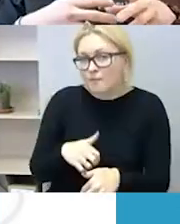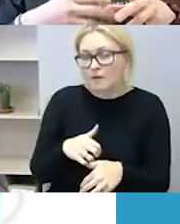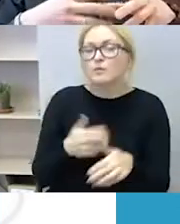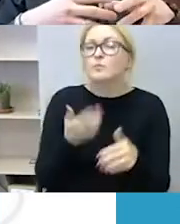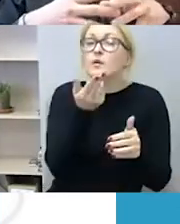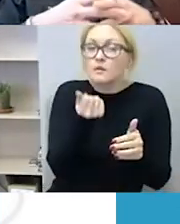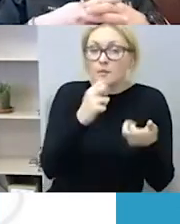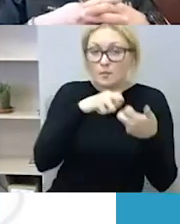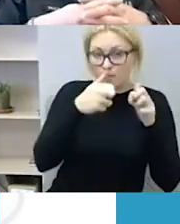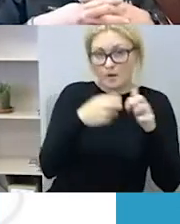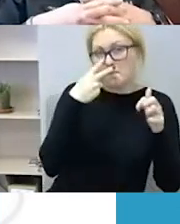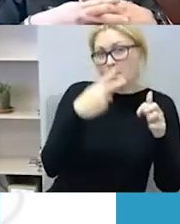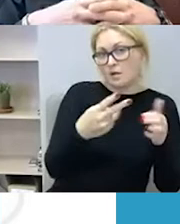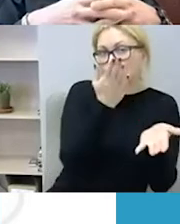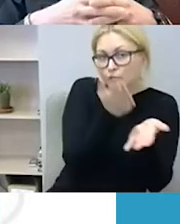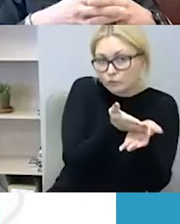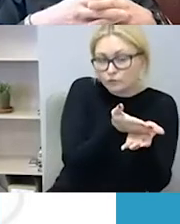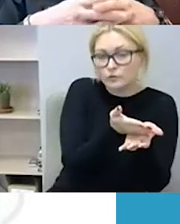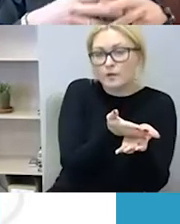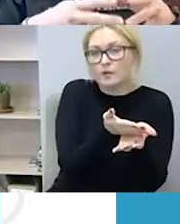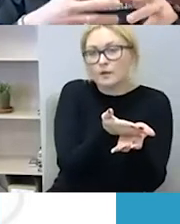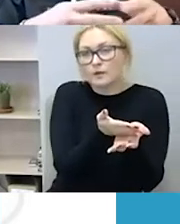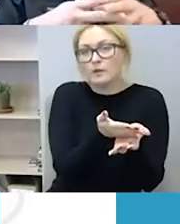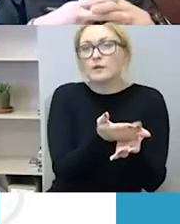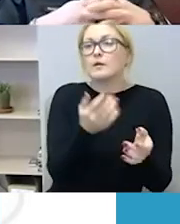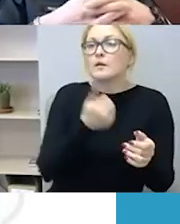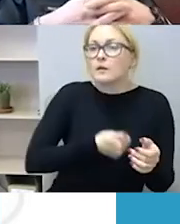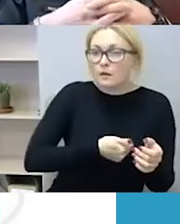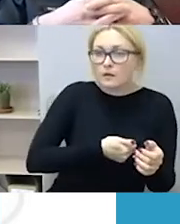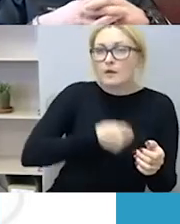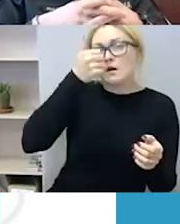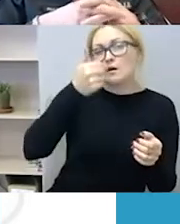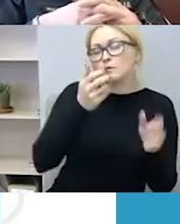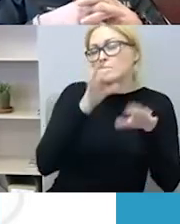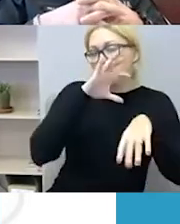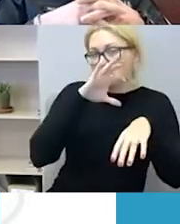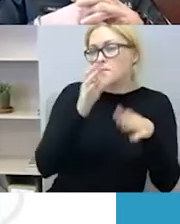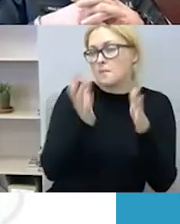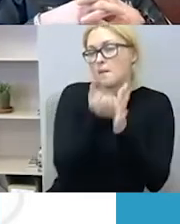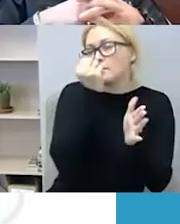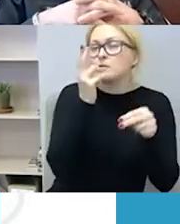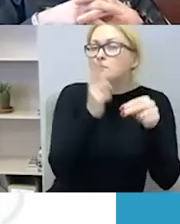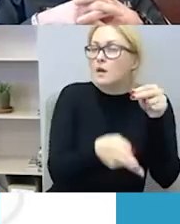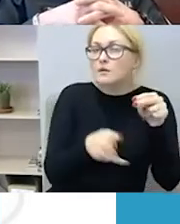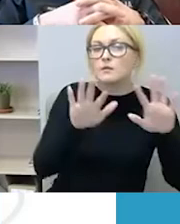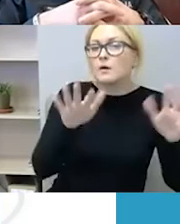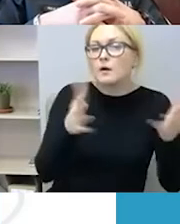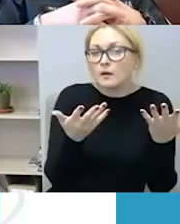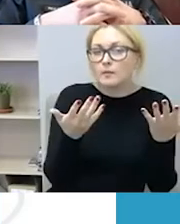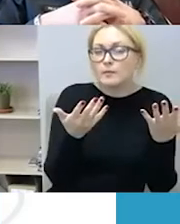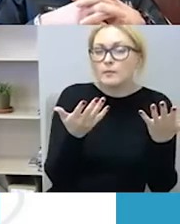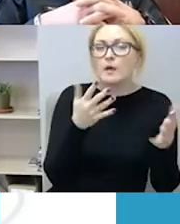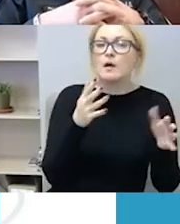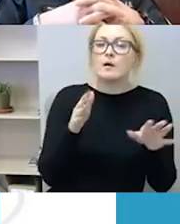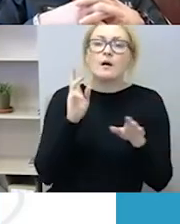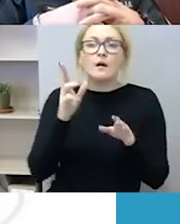vienokią ar kitokią problemą, matyt, tai yra tiesiausias būdas į jo sprendimą, tai yra ieškoti būdų, kaip galime padėti aukoms,